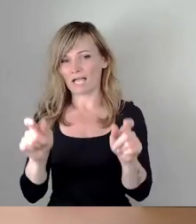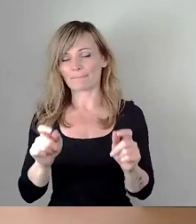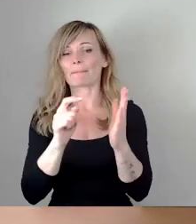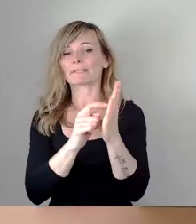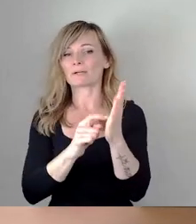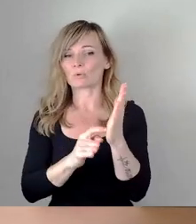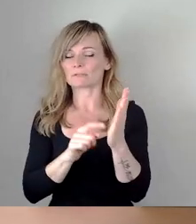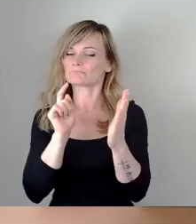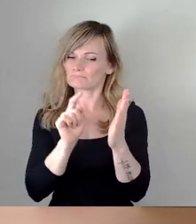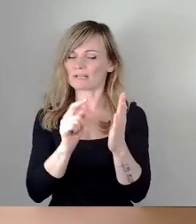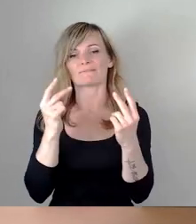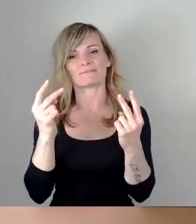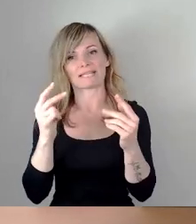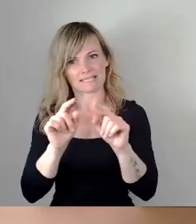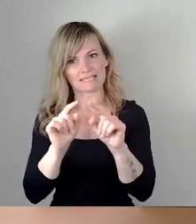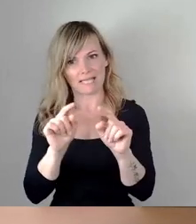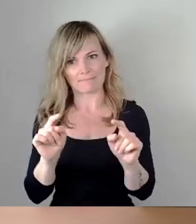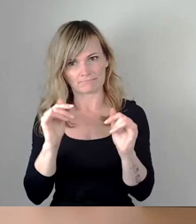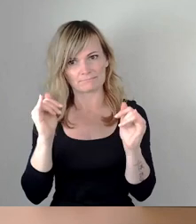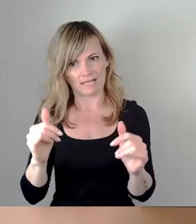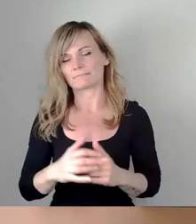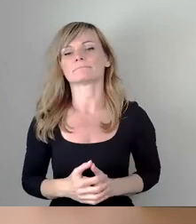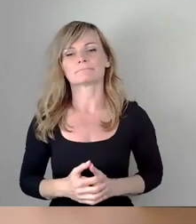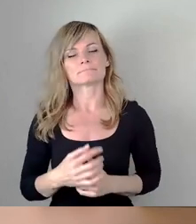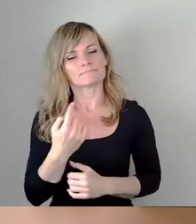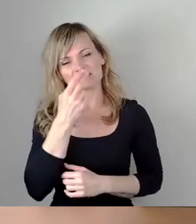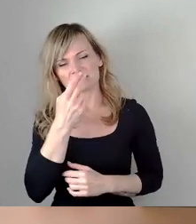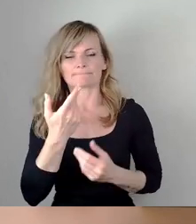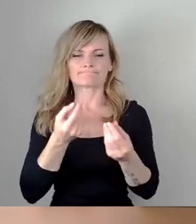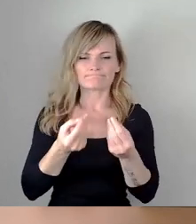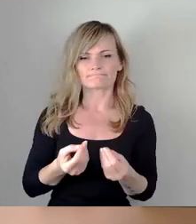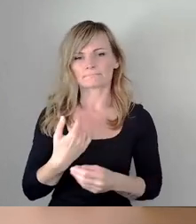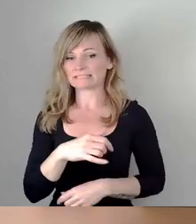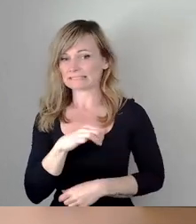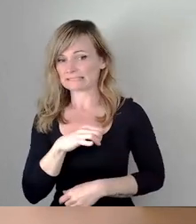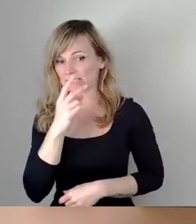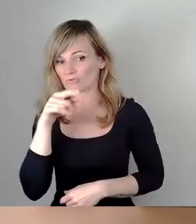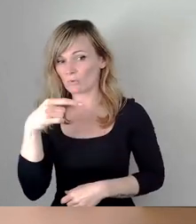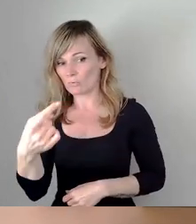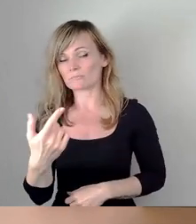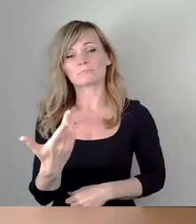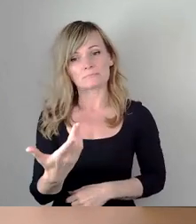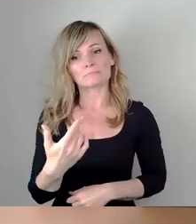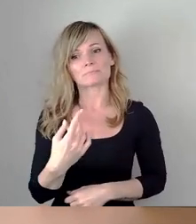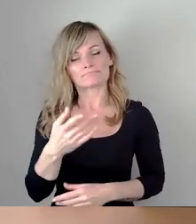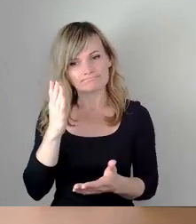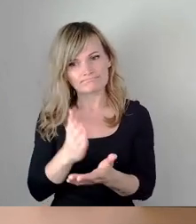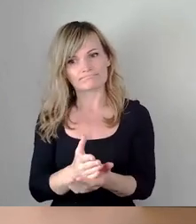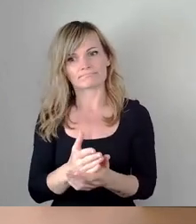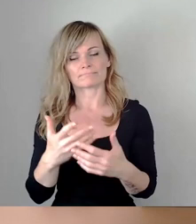an dem wir arbeiten. Wir schauen gespannt darauf, dass jetzt endlich auch eine